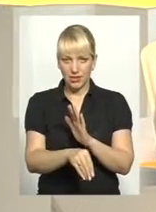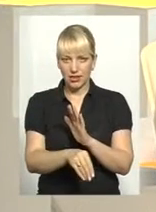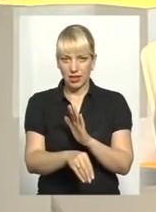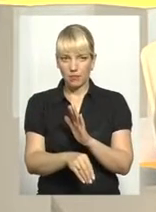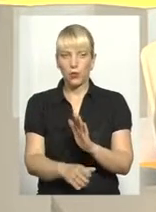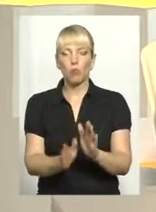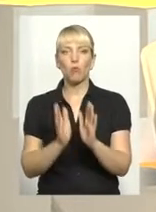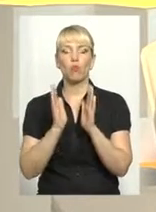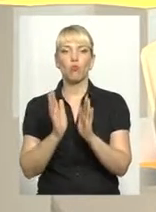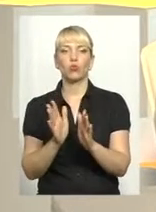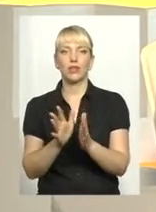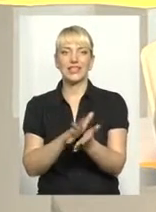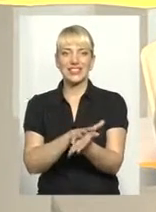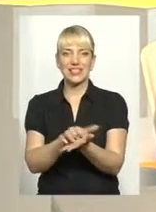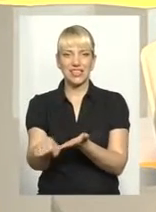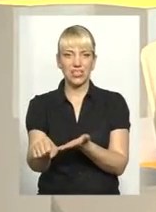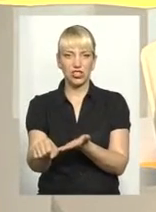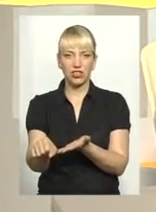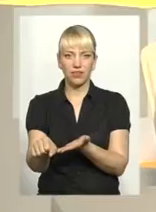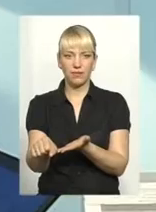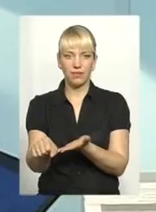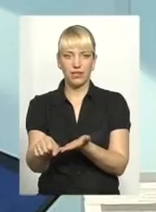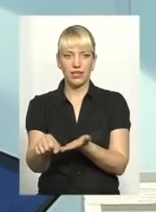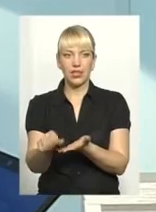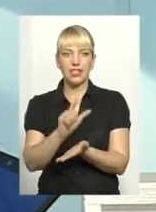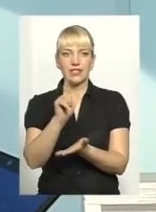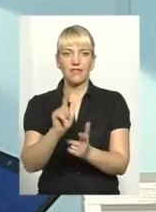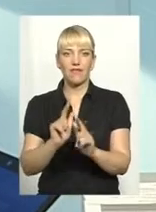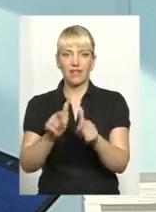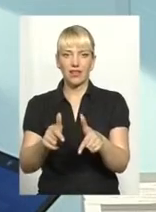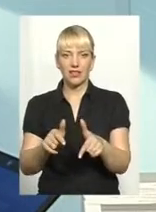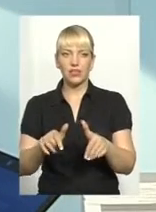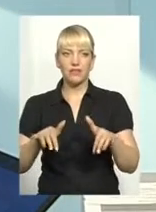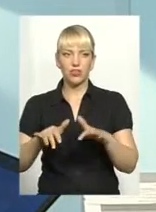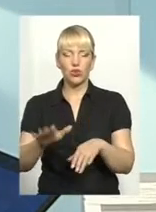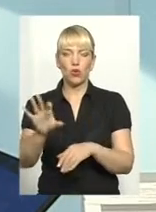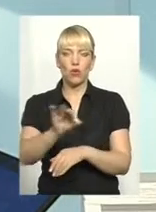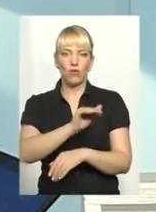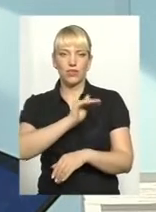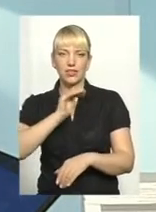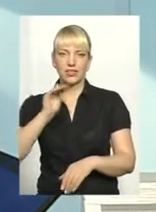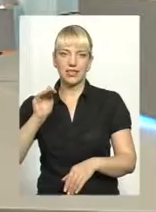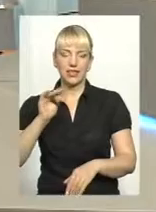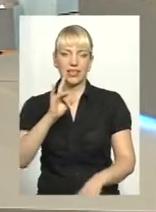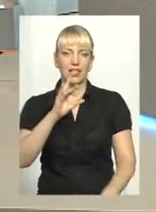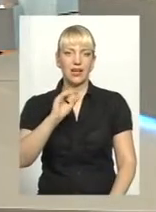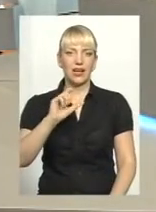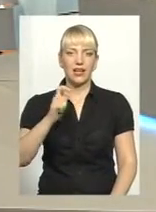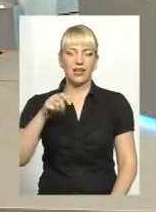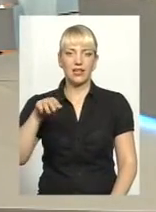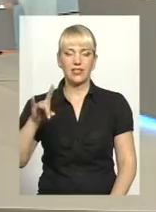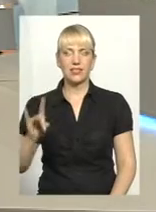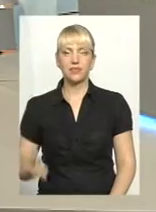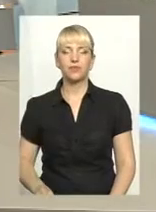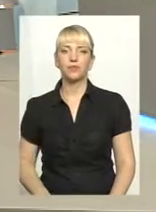знищена з введенням в дію вже офіційного реєстру. Скажіть, будь